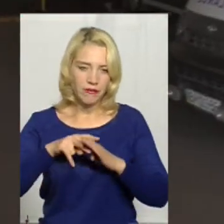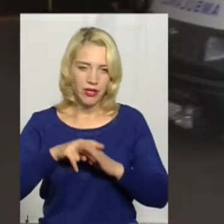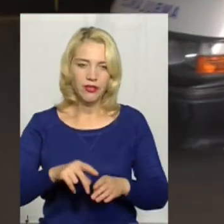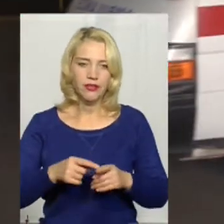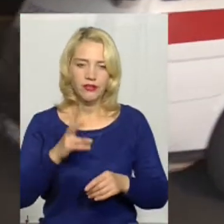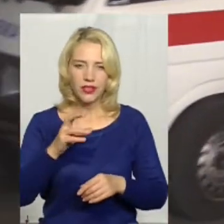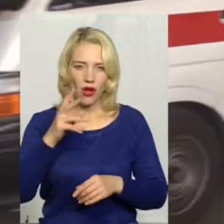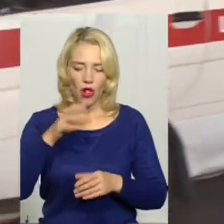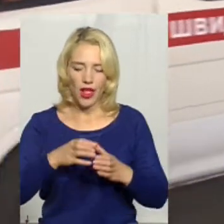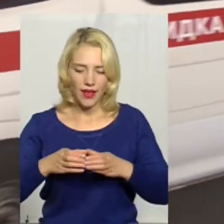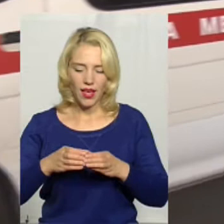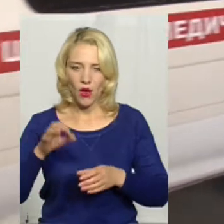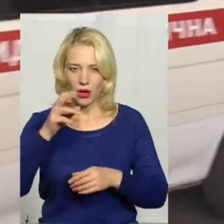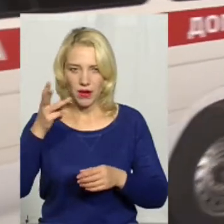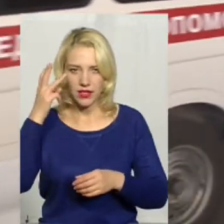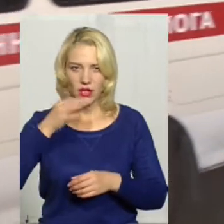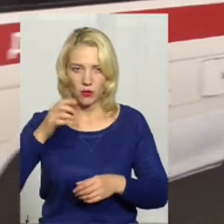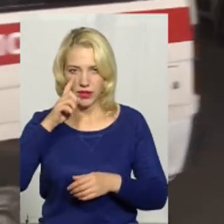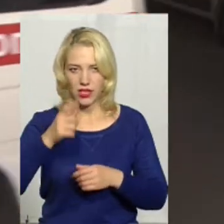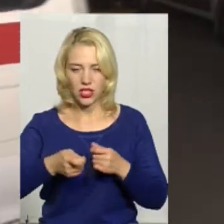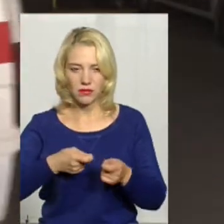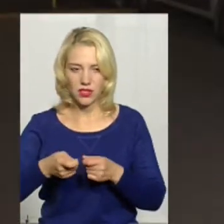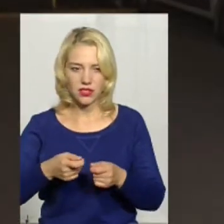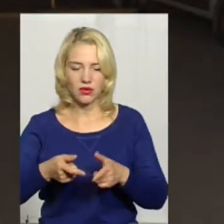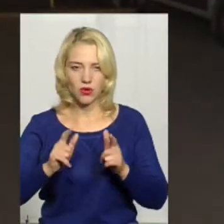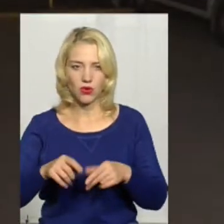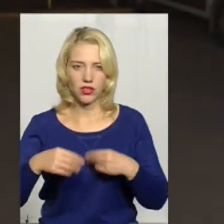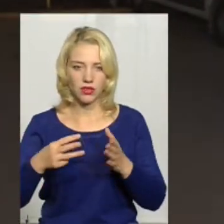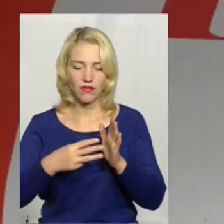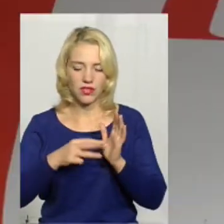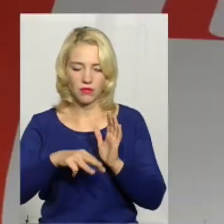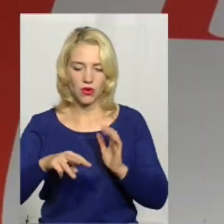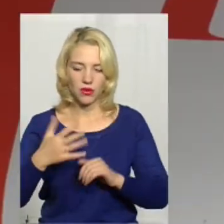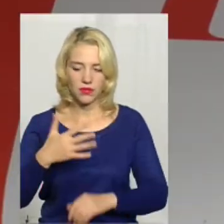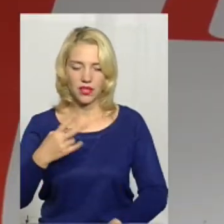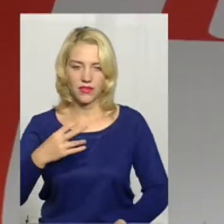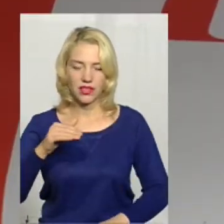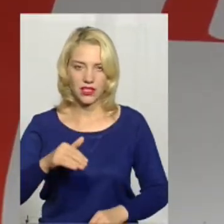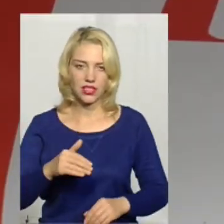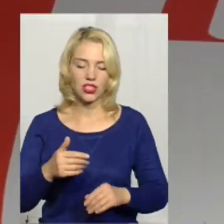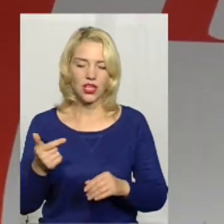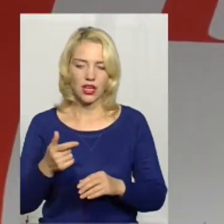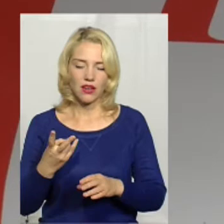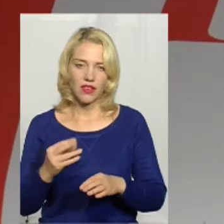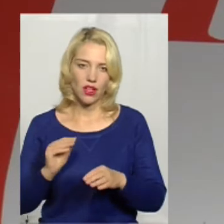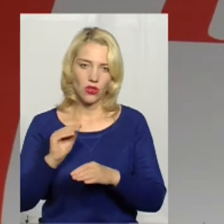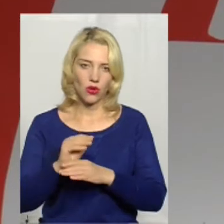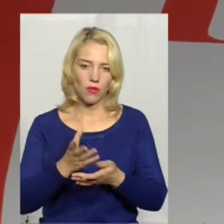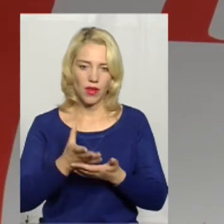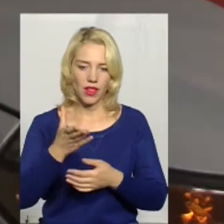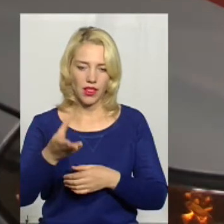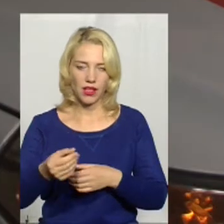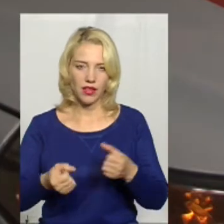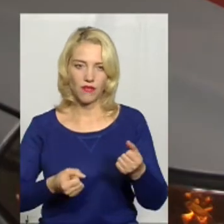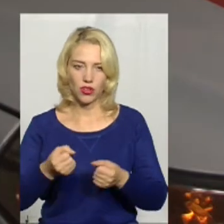На колеги Хмельницької облдержадміністрації погодили надати 8 мільйонів 52 тисячі гривень на доплату водієм обласного центру екстреної